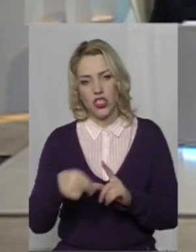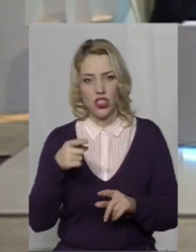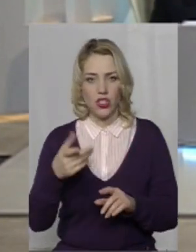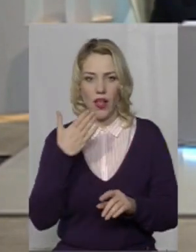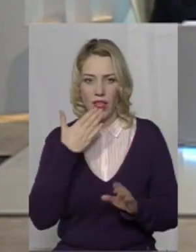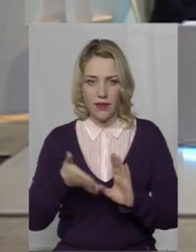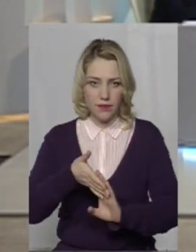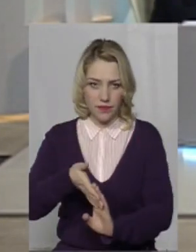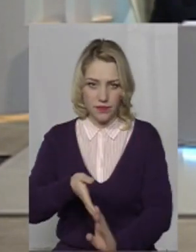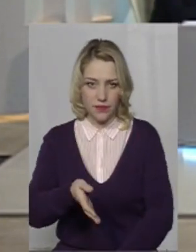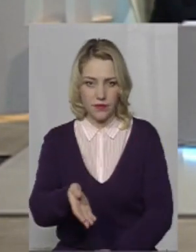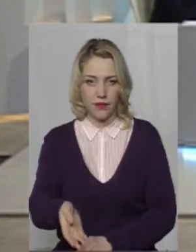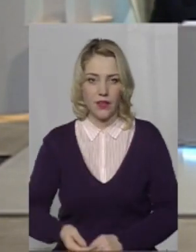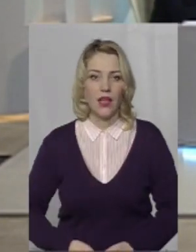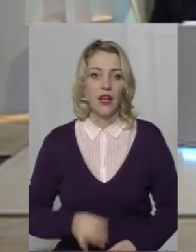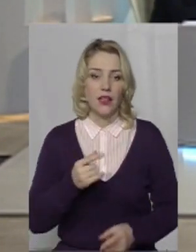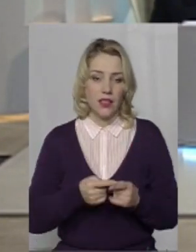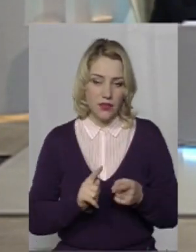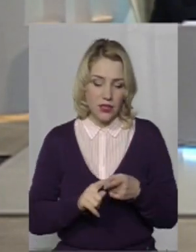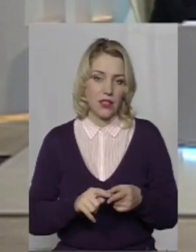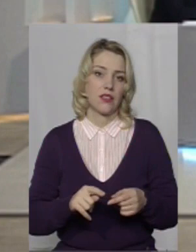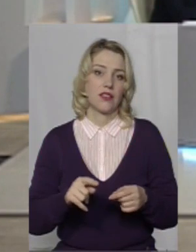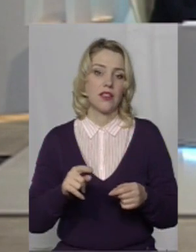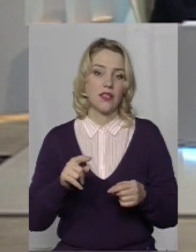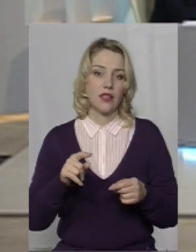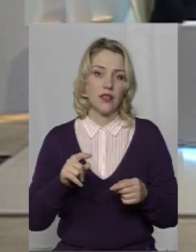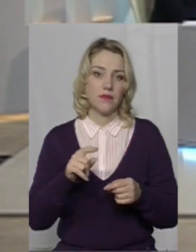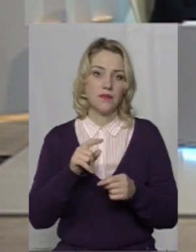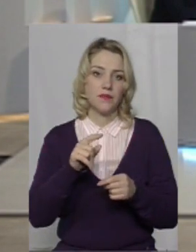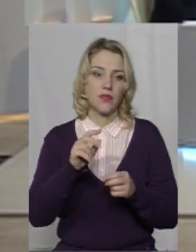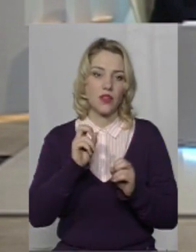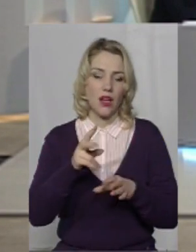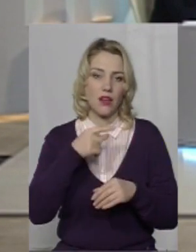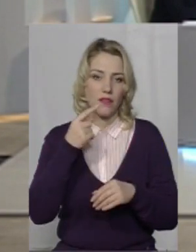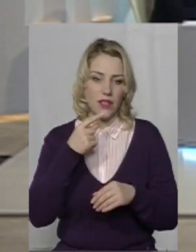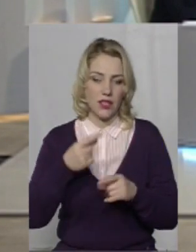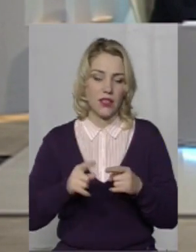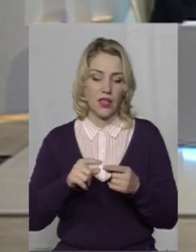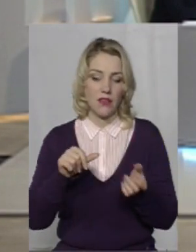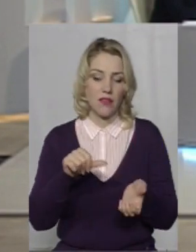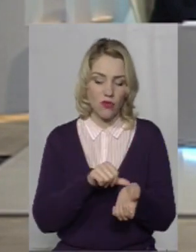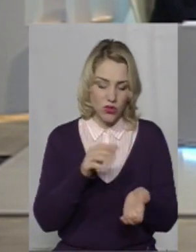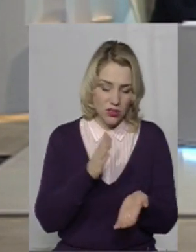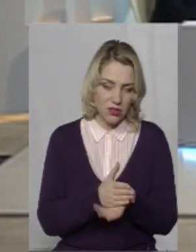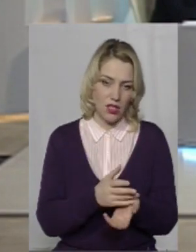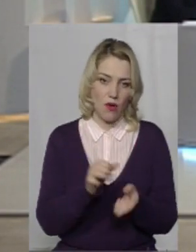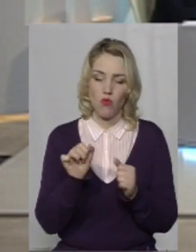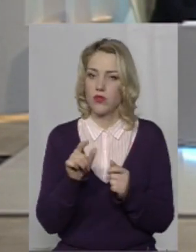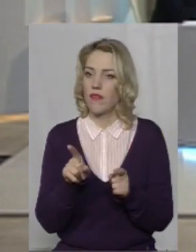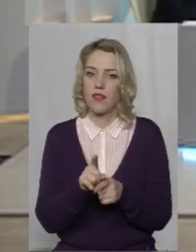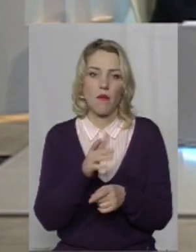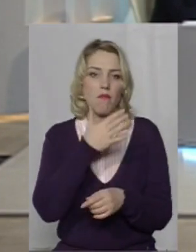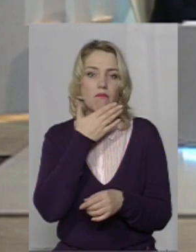Тому саме в цьому напрямку ми працюємо, наркотики є, і їх, можливо, вже не так